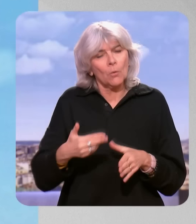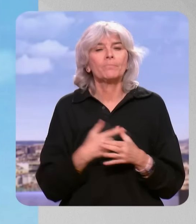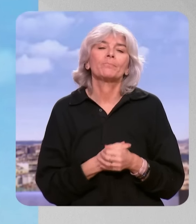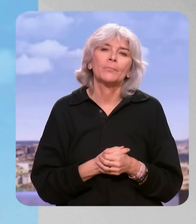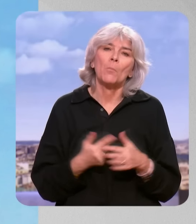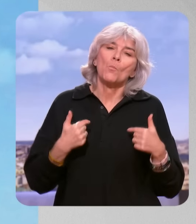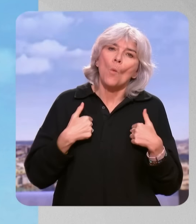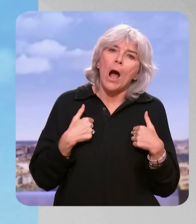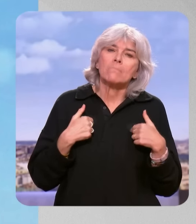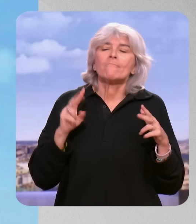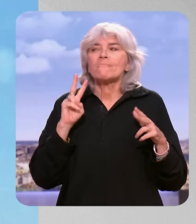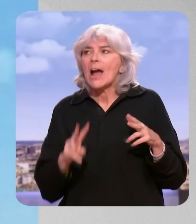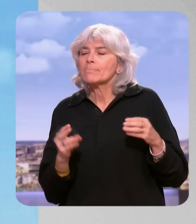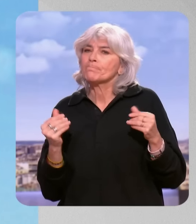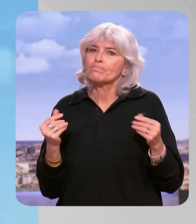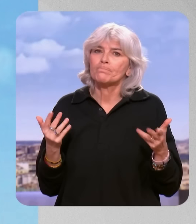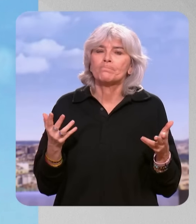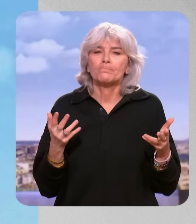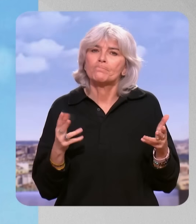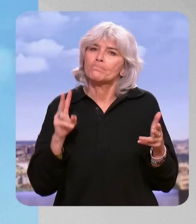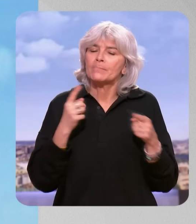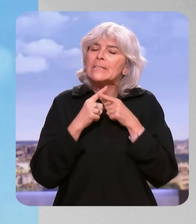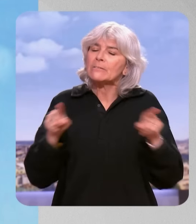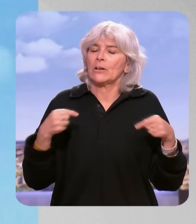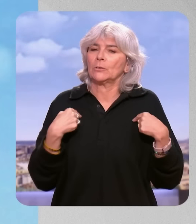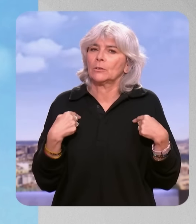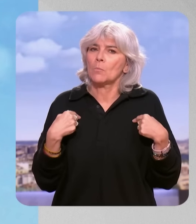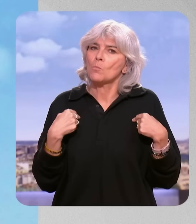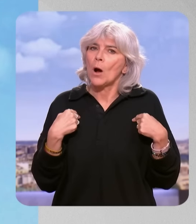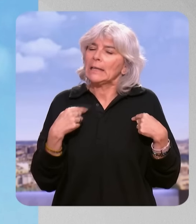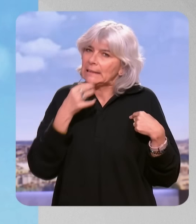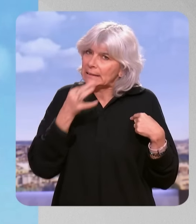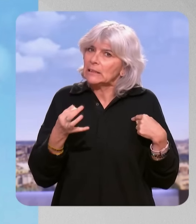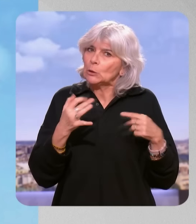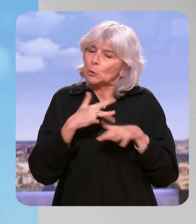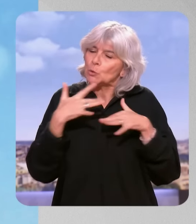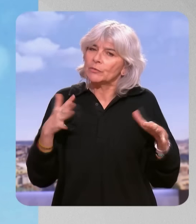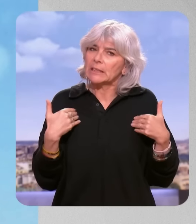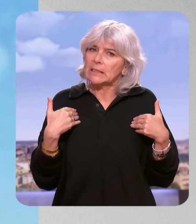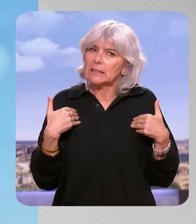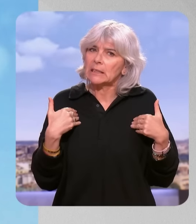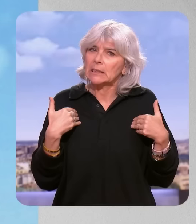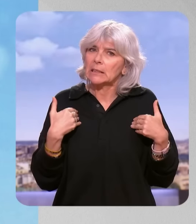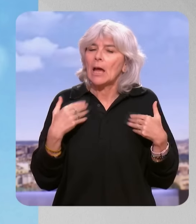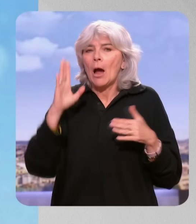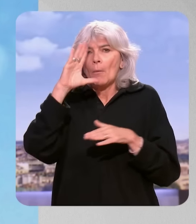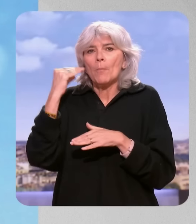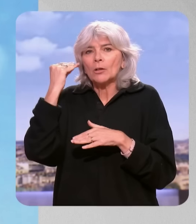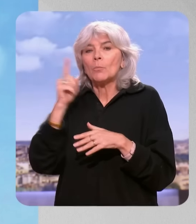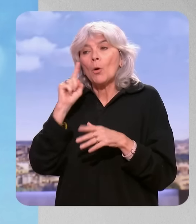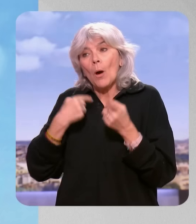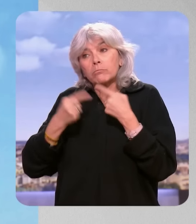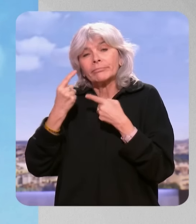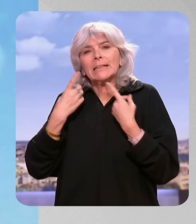moi j'ai une position très différente. Je l'ai dit d'ailleurs à Issa Detborn, puisqu'elle est redevenue